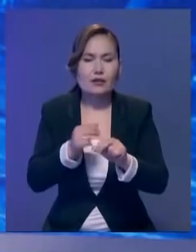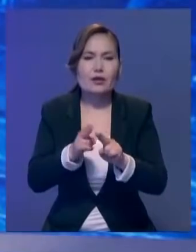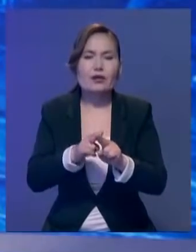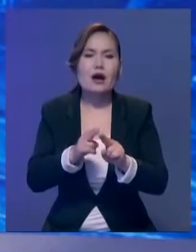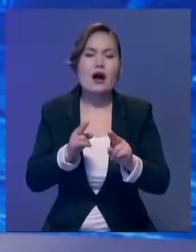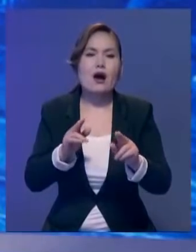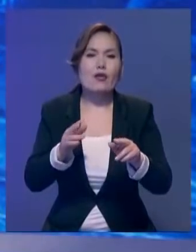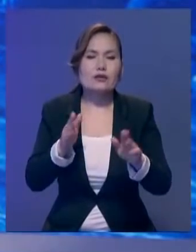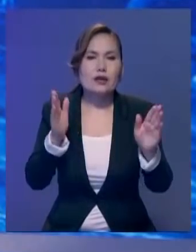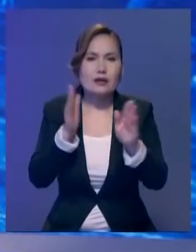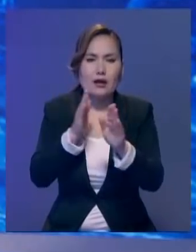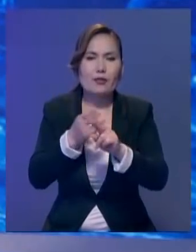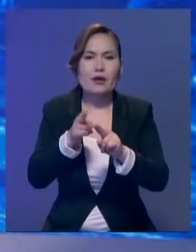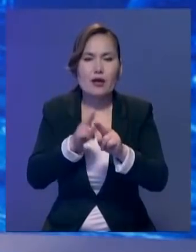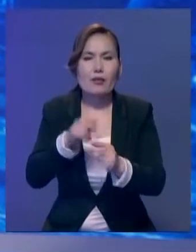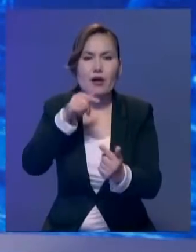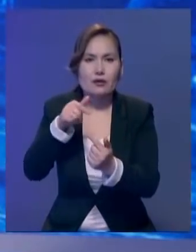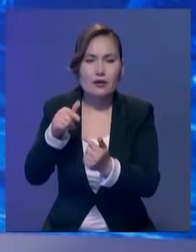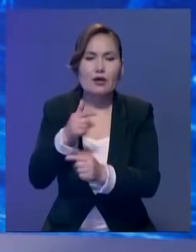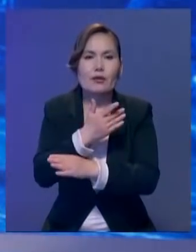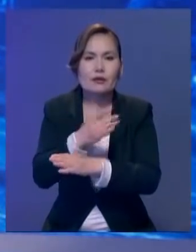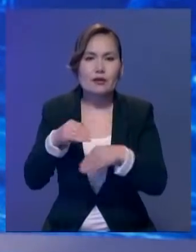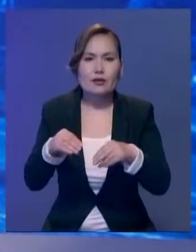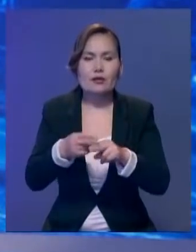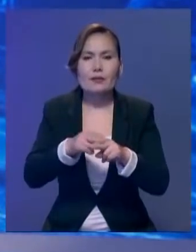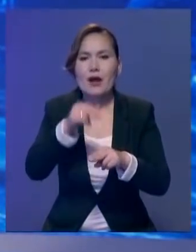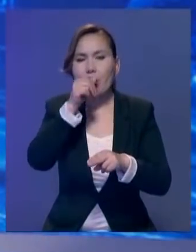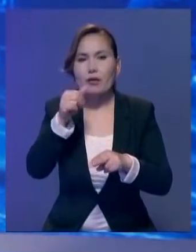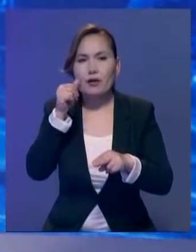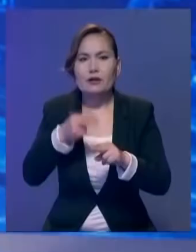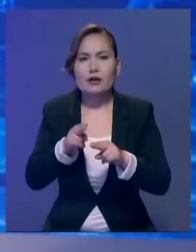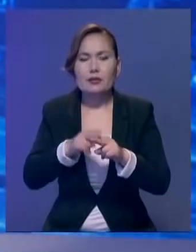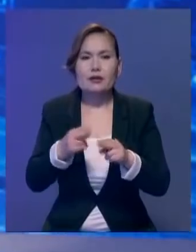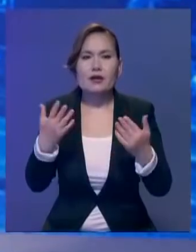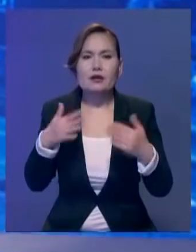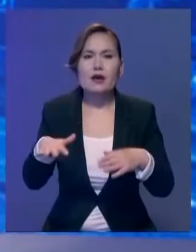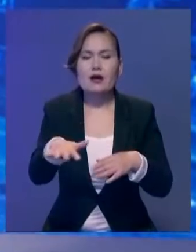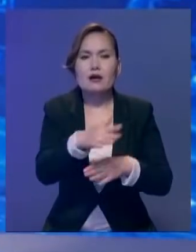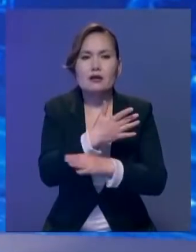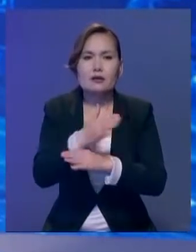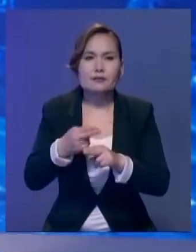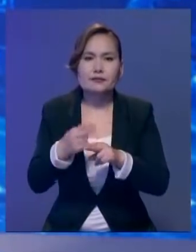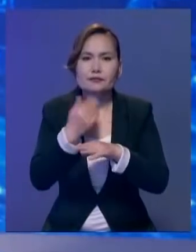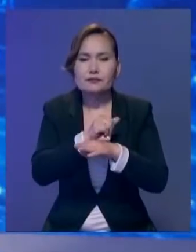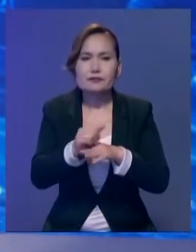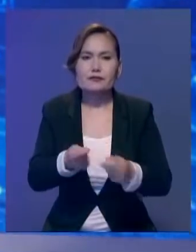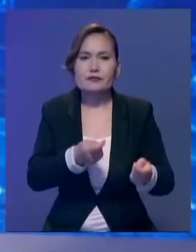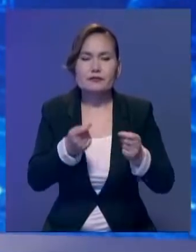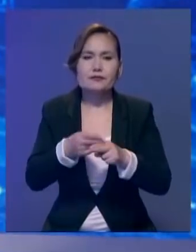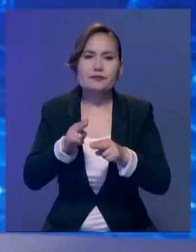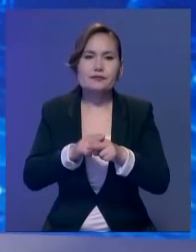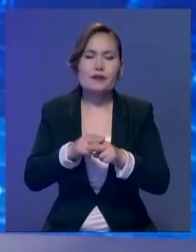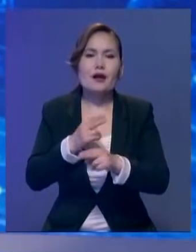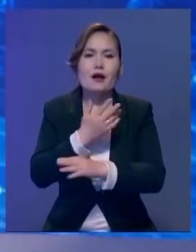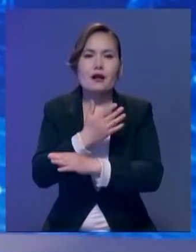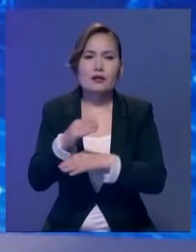температураға шыдас берген түрлі үріғана үріктеледі. Мәселен, бұлтыр күзде ботаникалық саябақ ауымағына шетелден әкелінген қайын